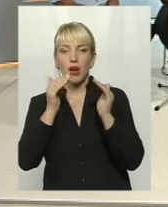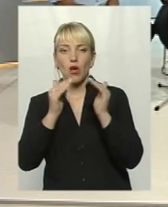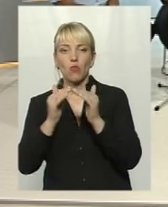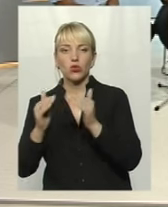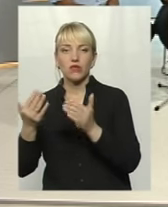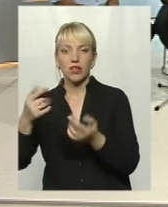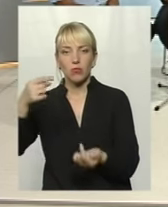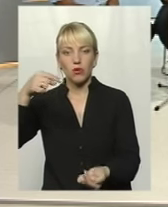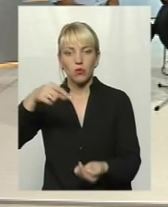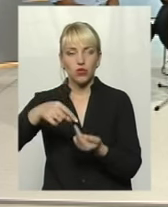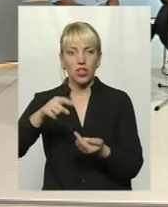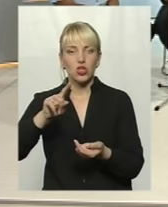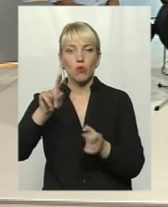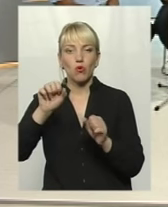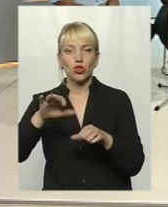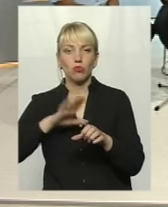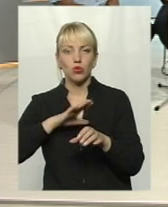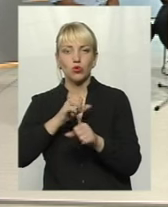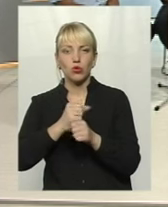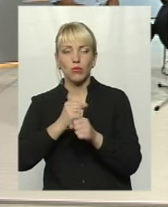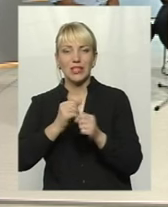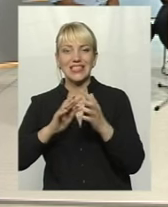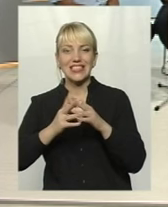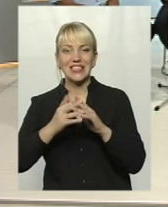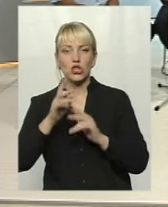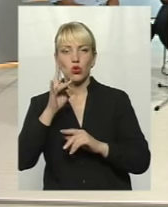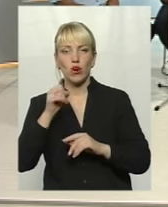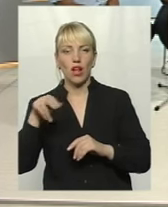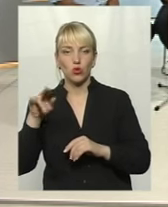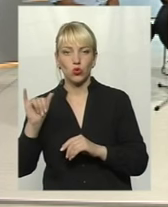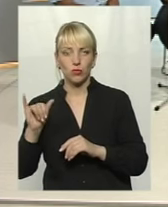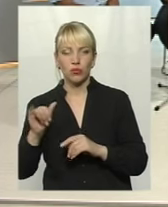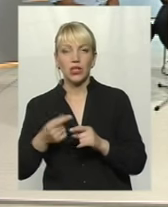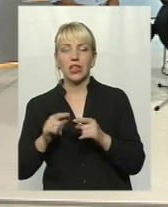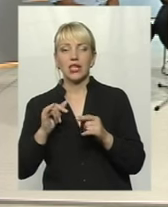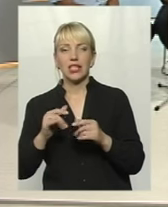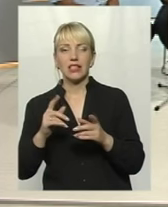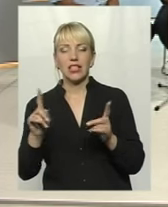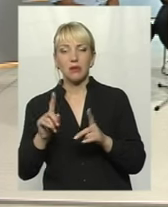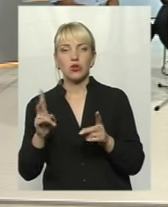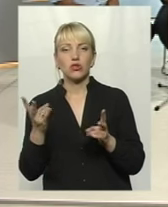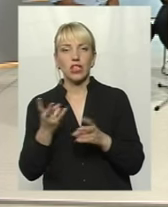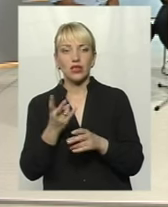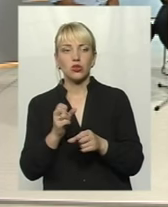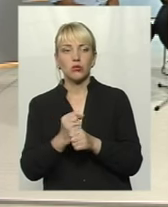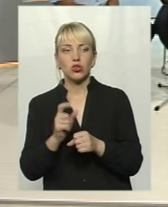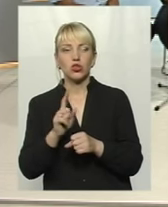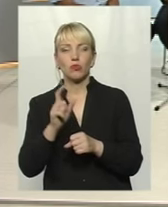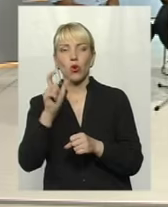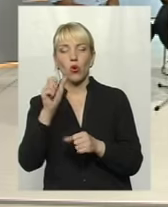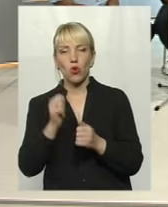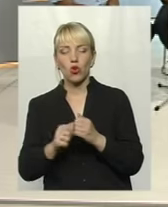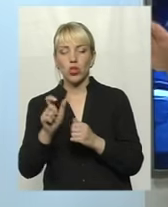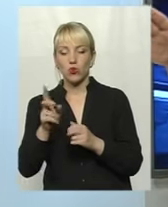день нас стоїть більше питання організувати робочі місця старостом, додати туди кошти, щоб кожна людина мала прийти. потім вже говорити і